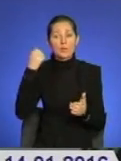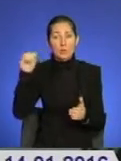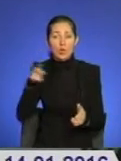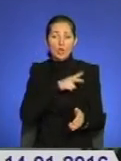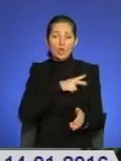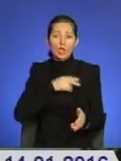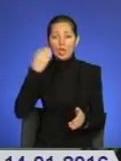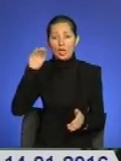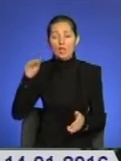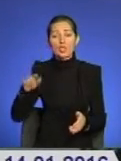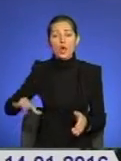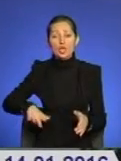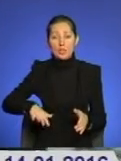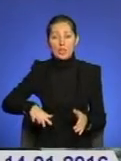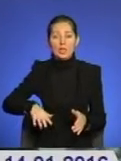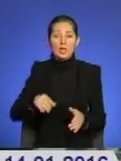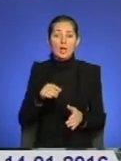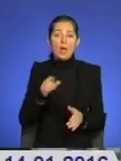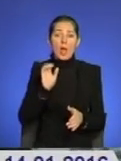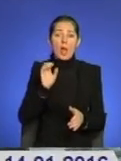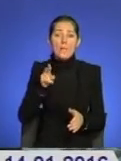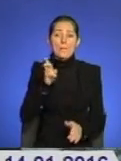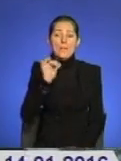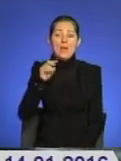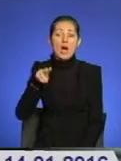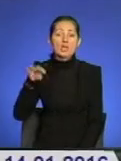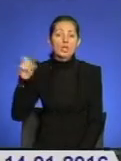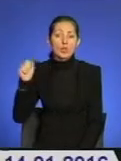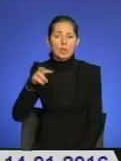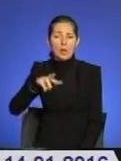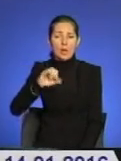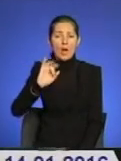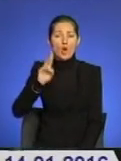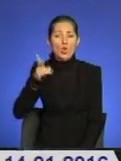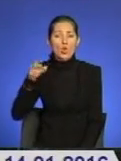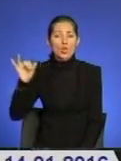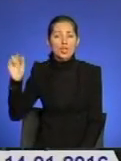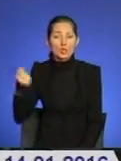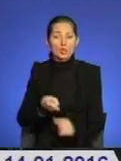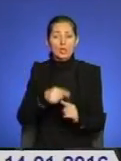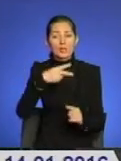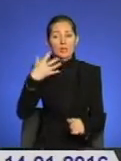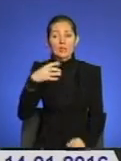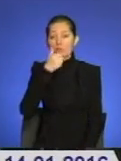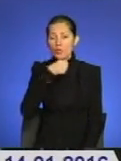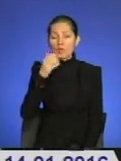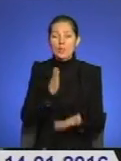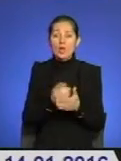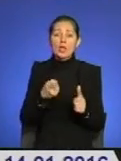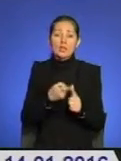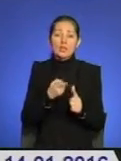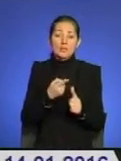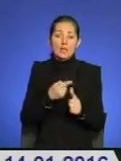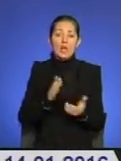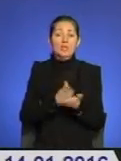кращого тренера з біатлону Ірину Меркушину, яка у 2015 році удостоїлася звання заслуженого тренера України.